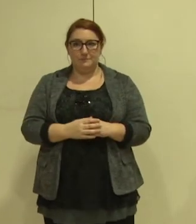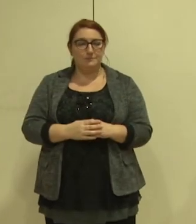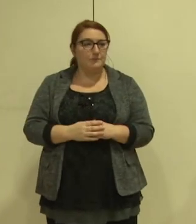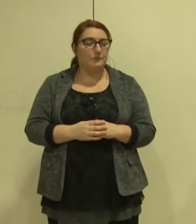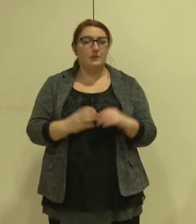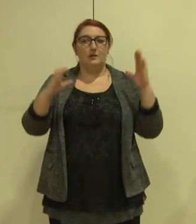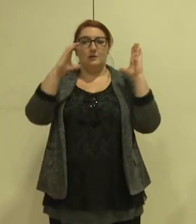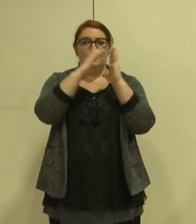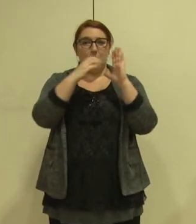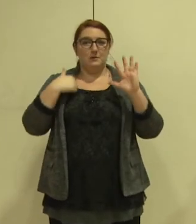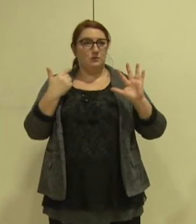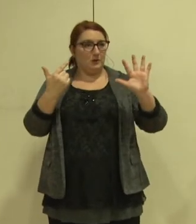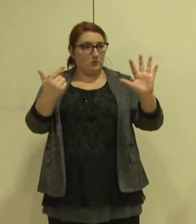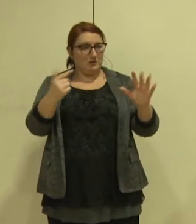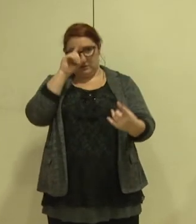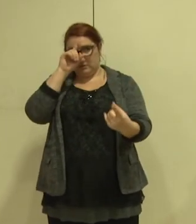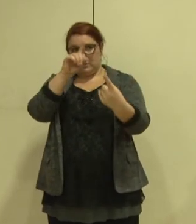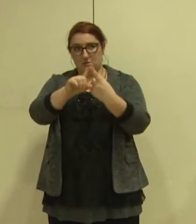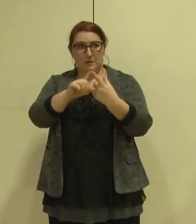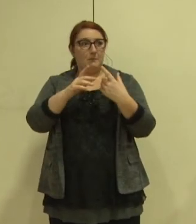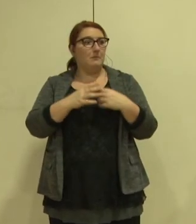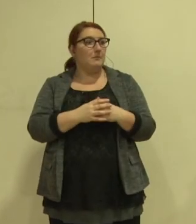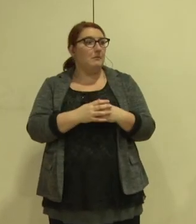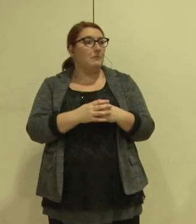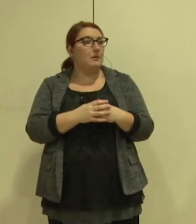Délibération numéro 7. Elle porte sur la dénomination de...